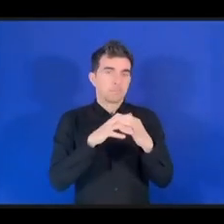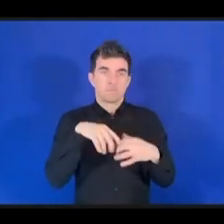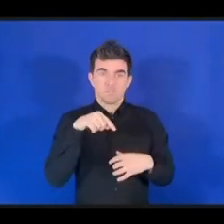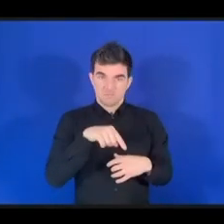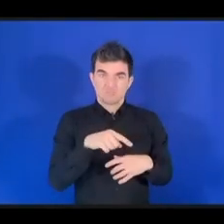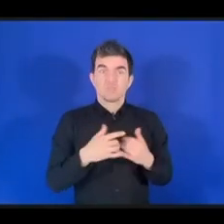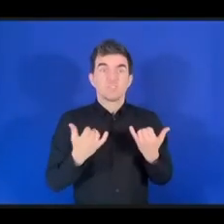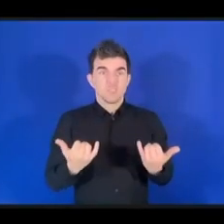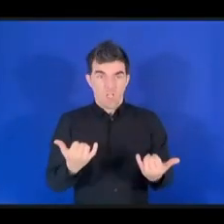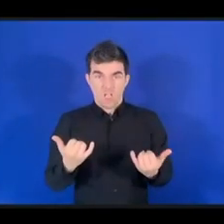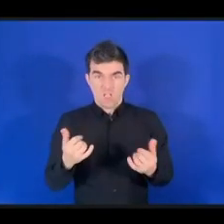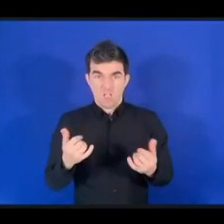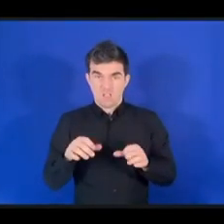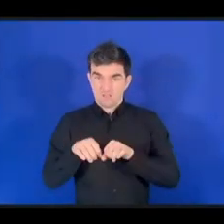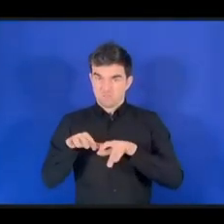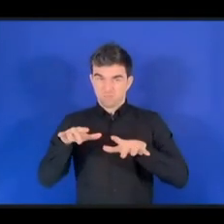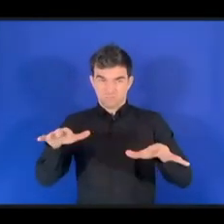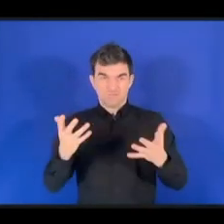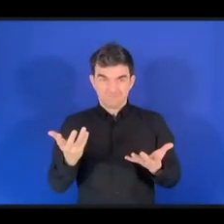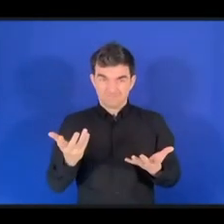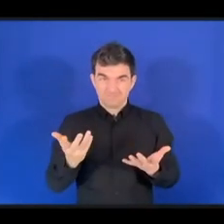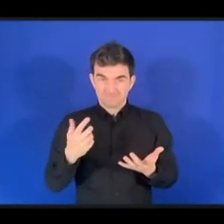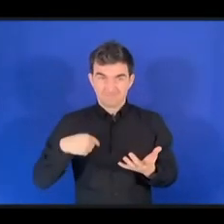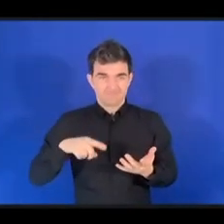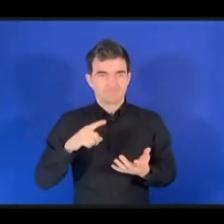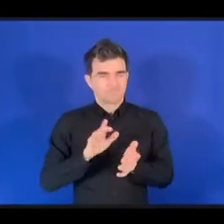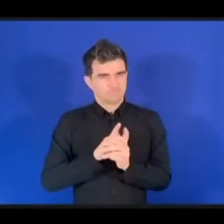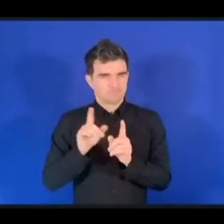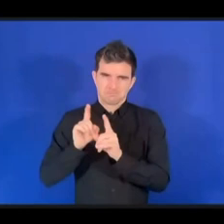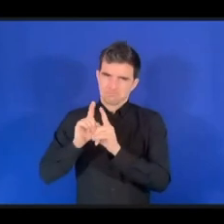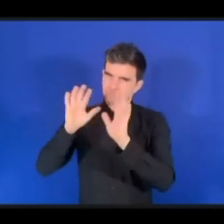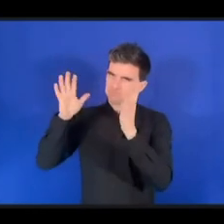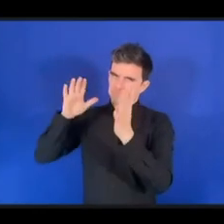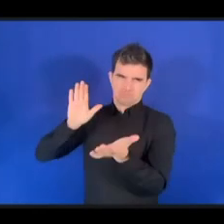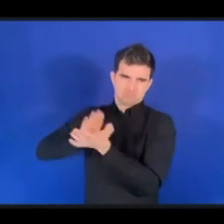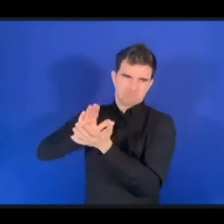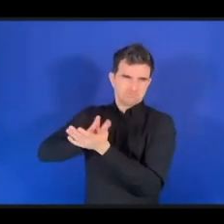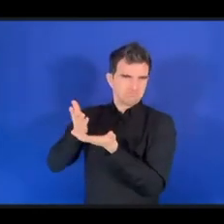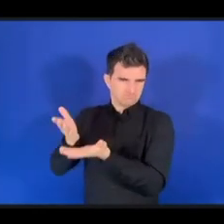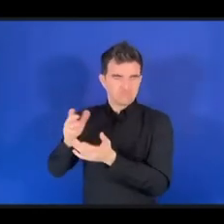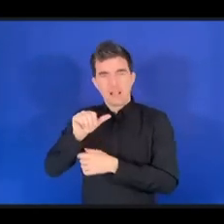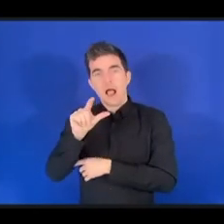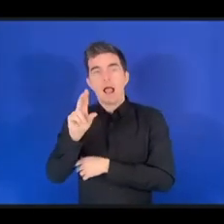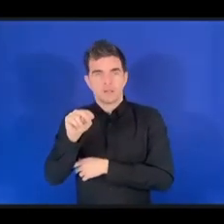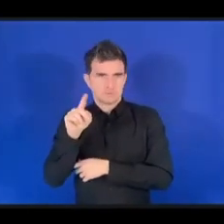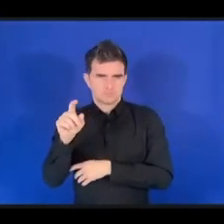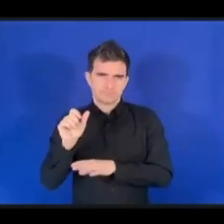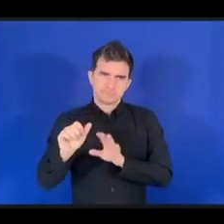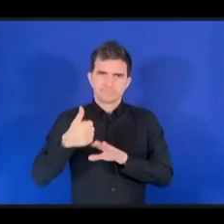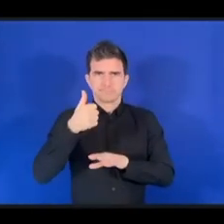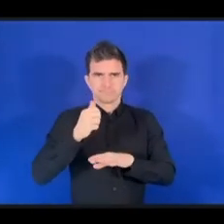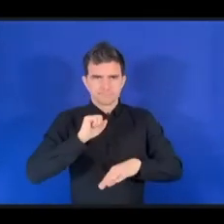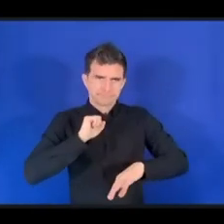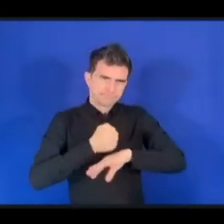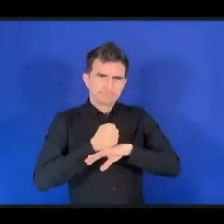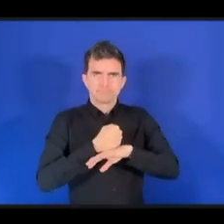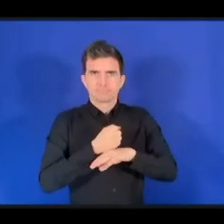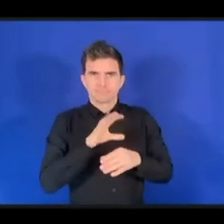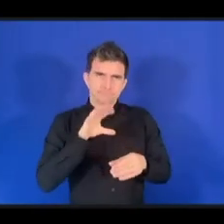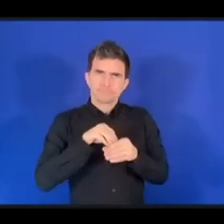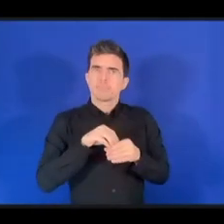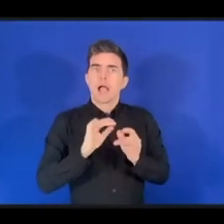гордимся его достижениями. Аллен был одним из основателей интернет-общества. А после, в 2017